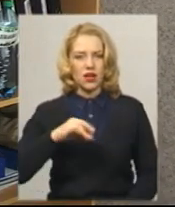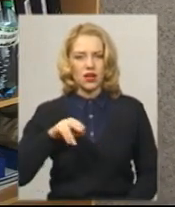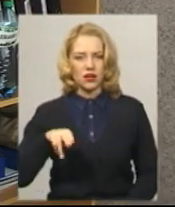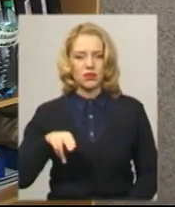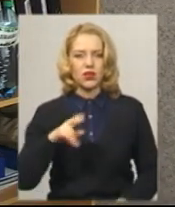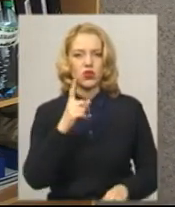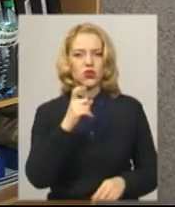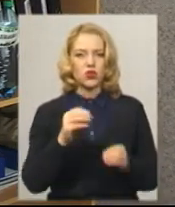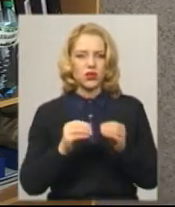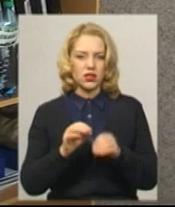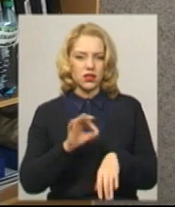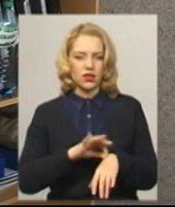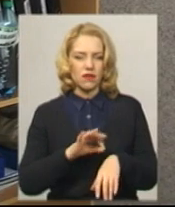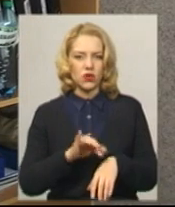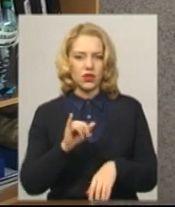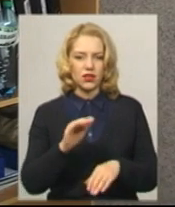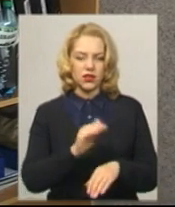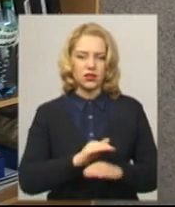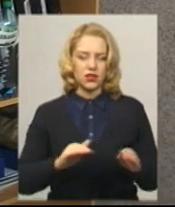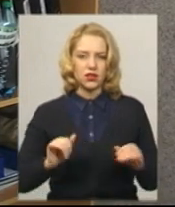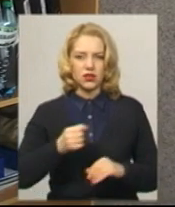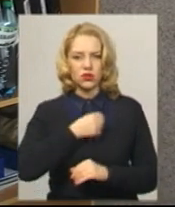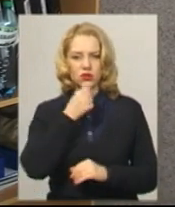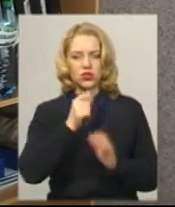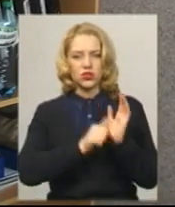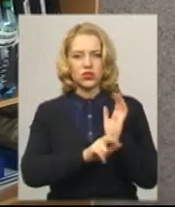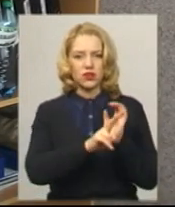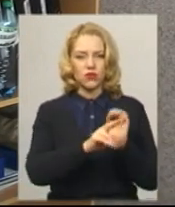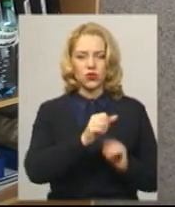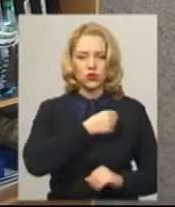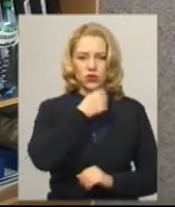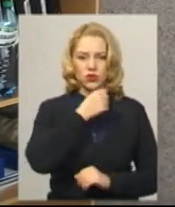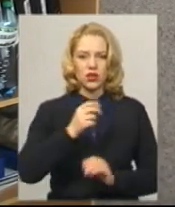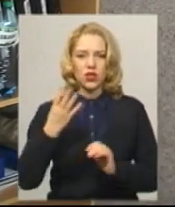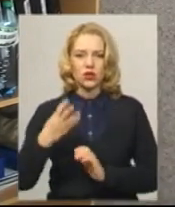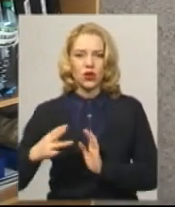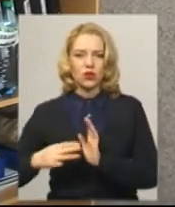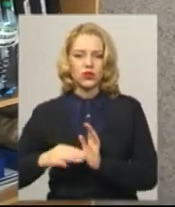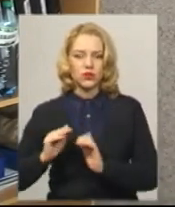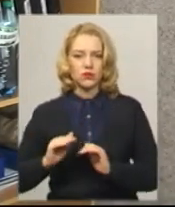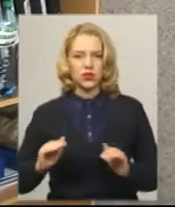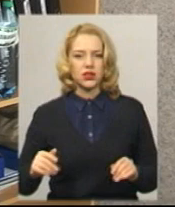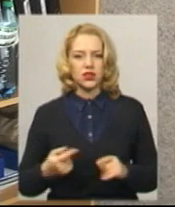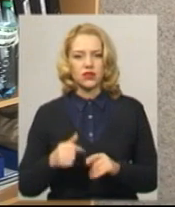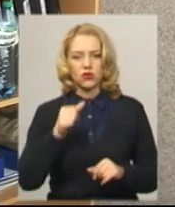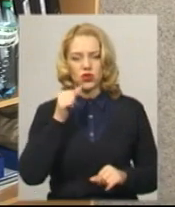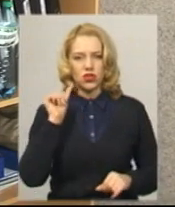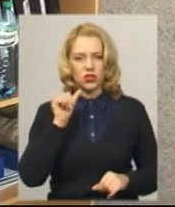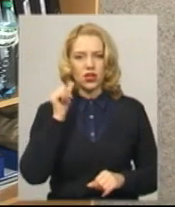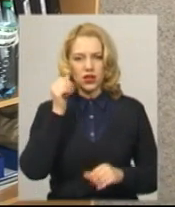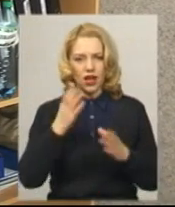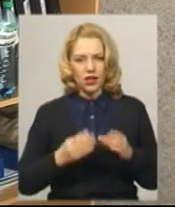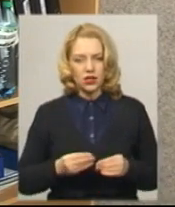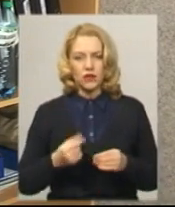хворих. І діти, і дорослі – 62 дорослих, 48 дітей. За вчорашній день до нас